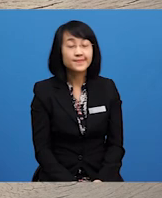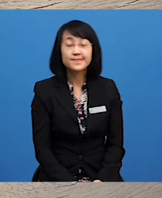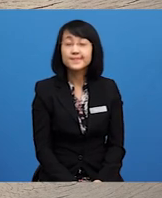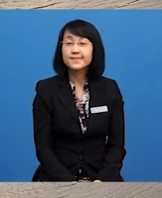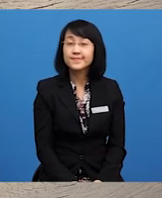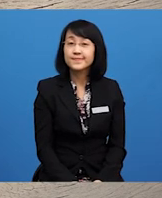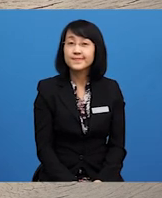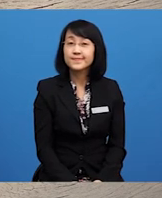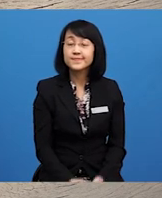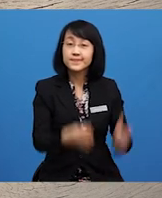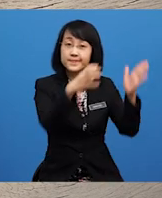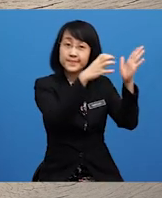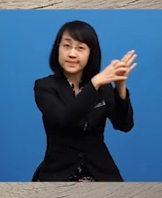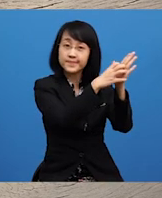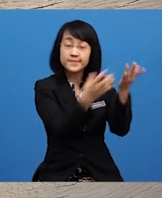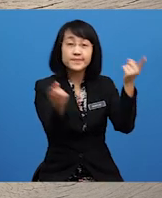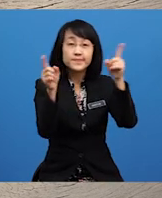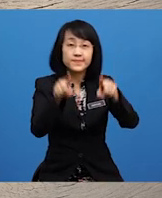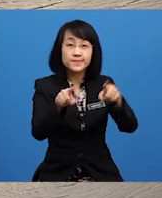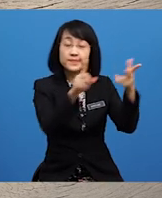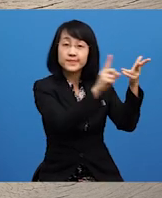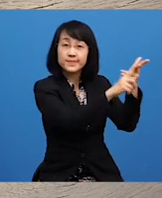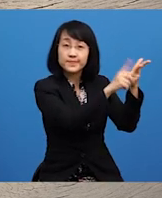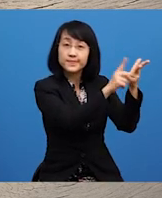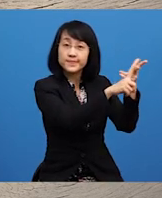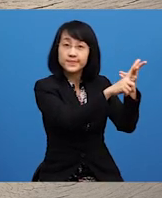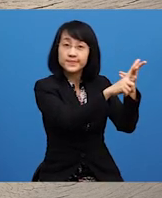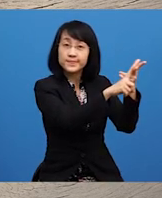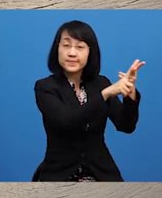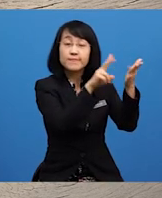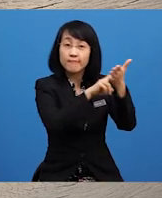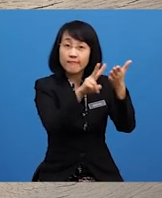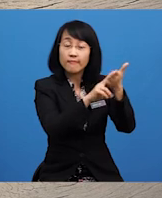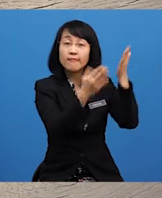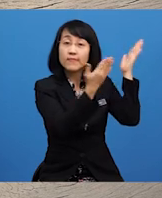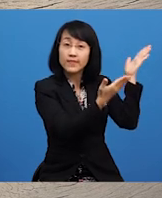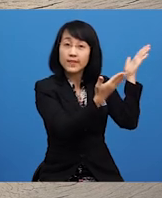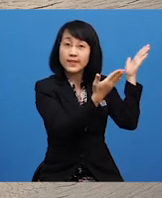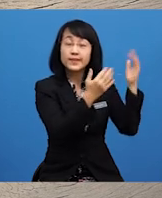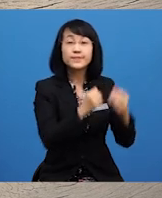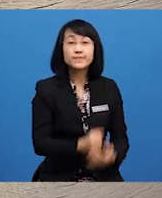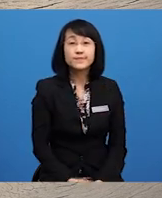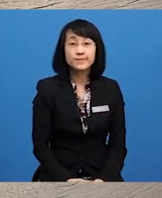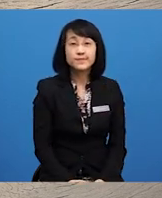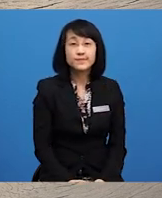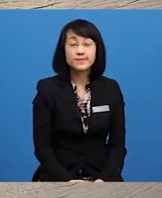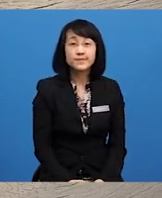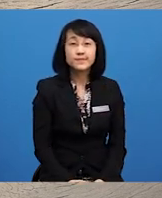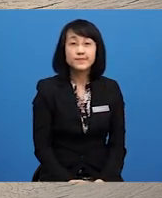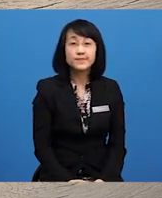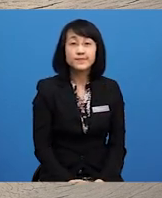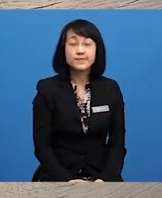Petikan peristiwa yang ketiga Mahani berdiri dari bangku piano